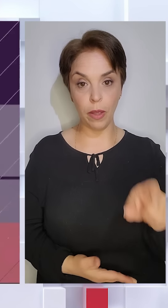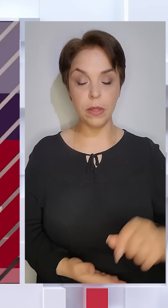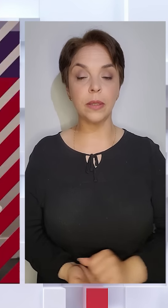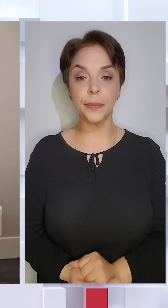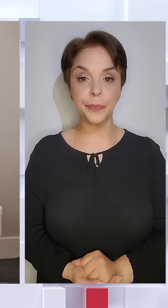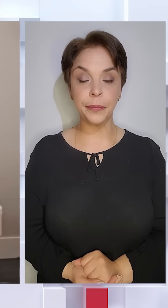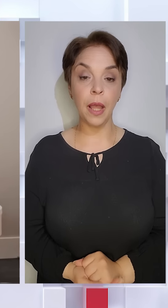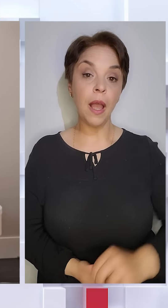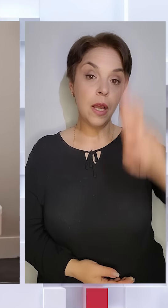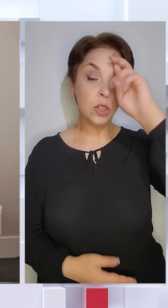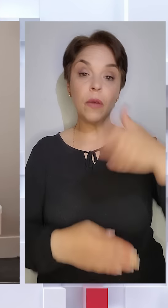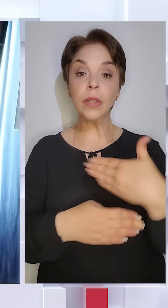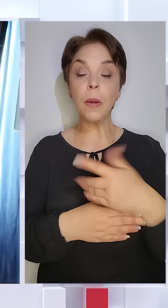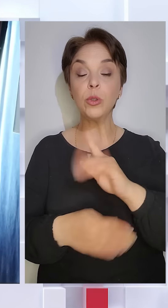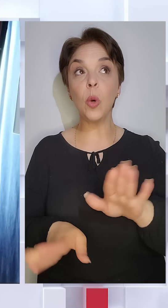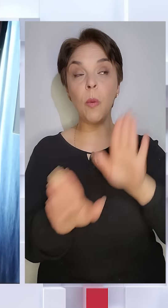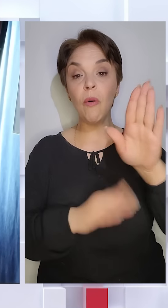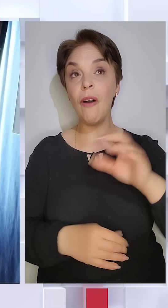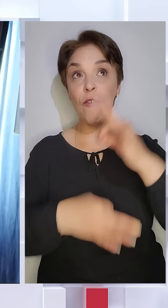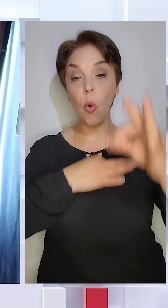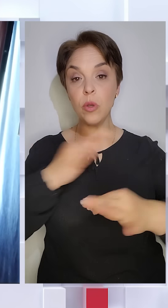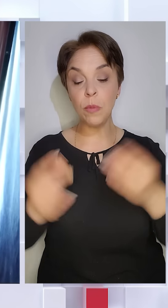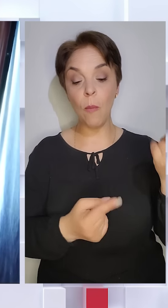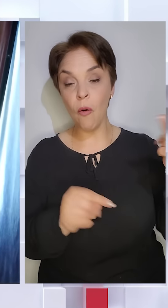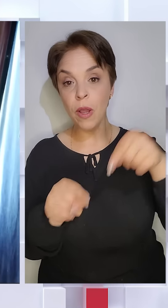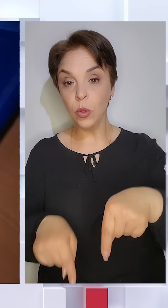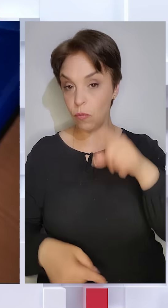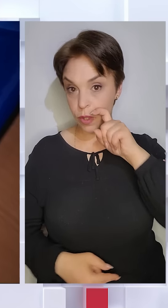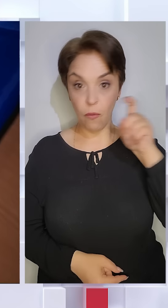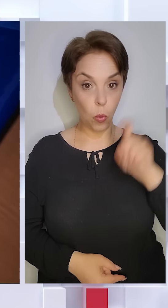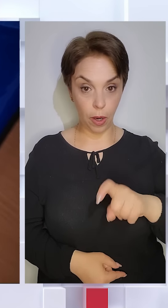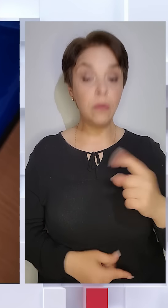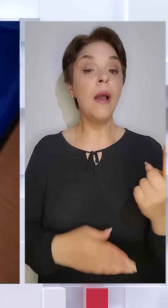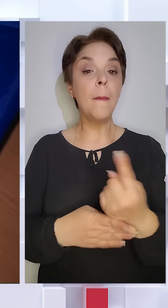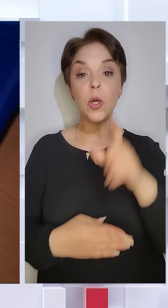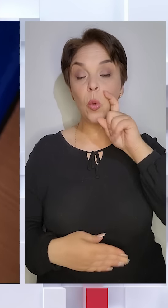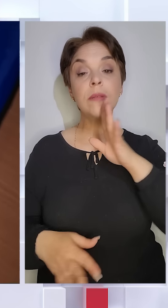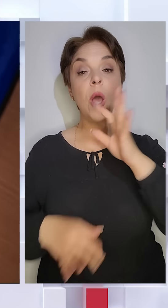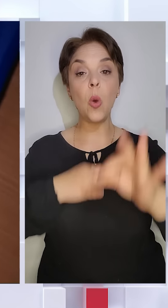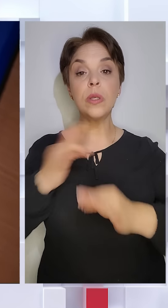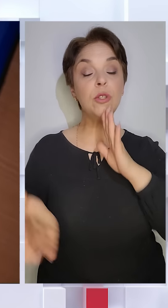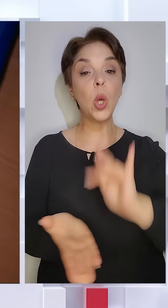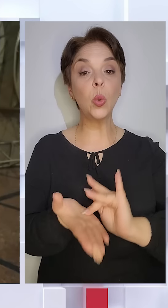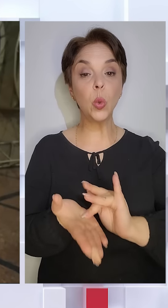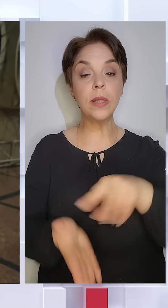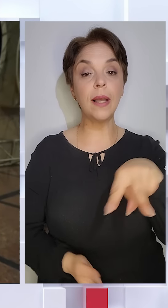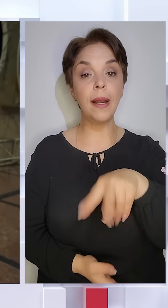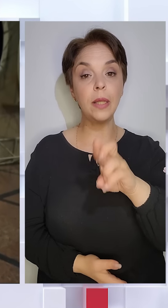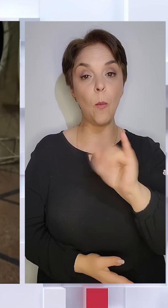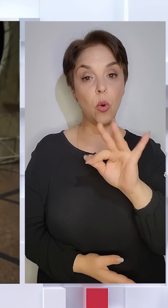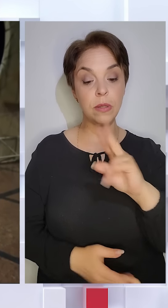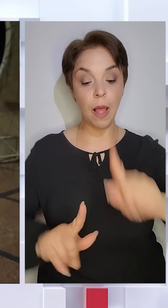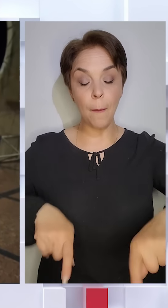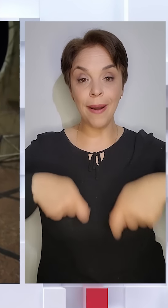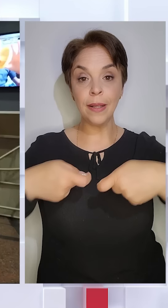Державний прапор, що побував у космосі, повернувся в Україну. Перша українська космічна туристка Ліна Бороздіна